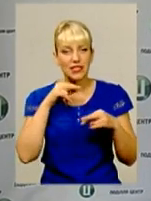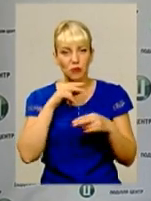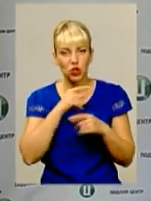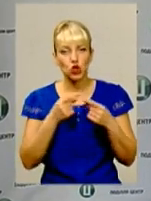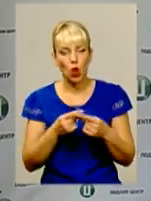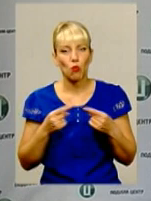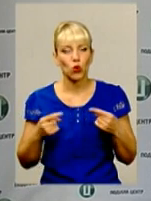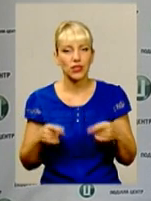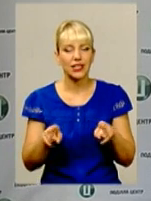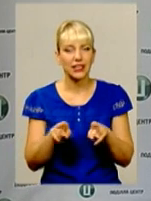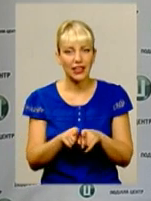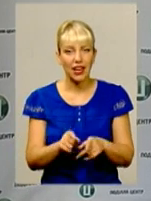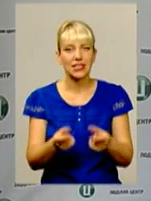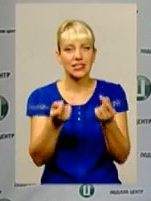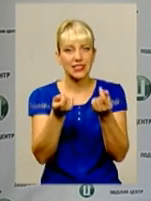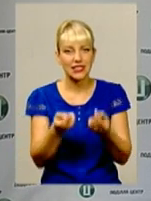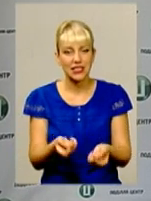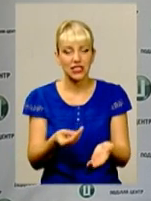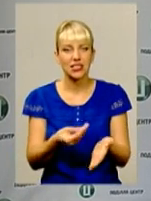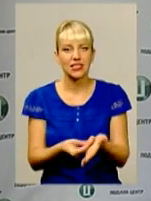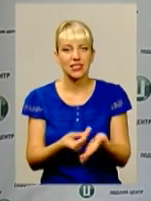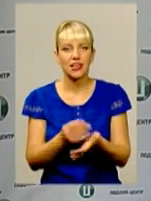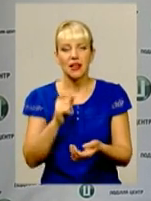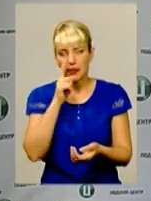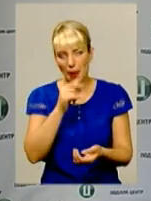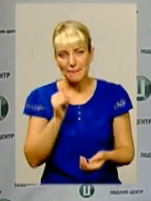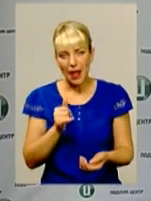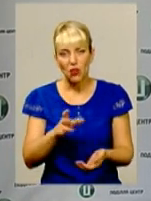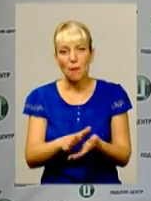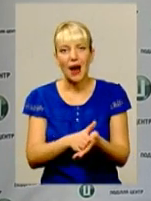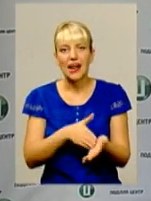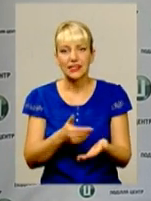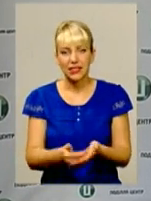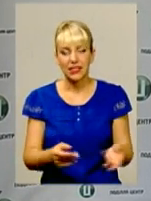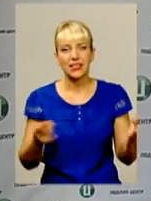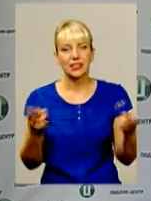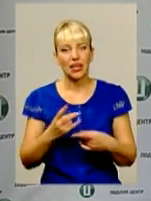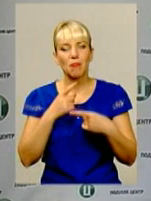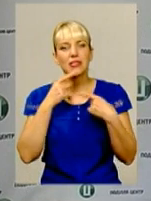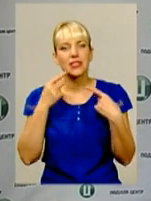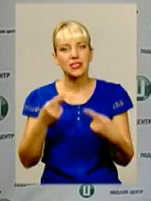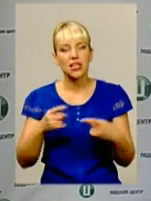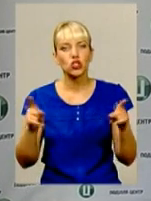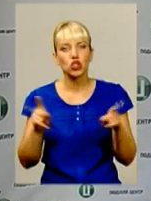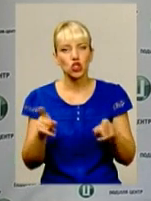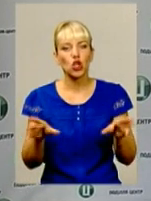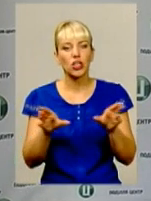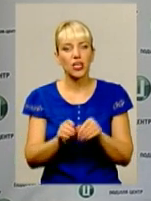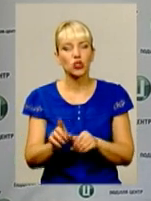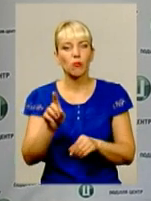тривало зниження цін на паливо та мастила. Слід зазначити, що разом з цим